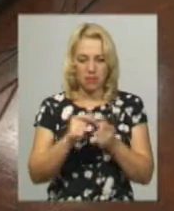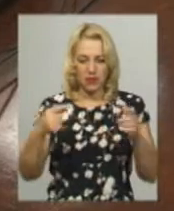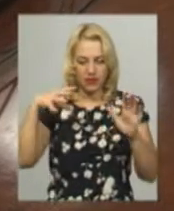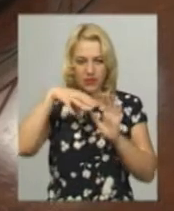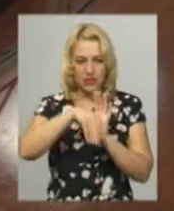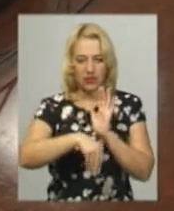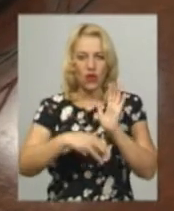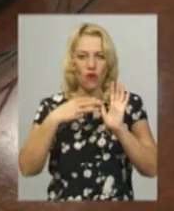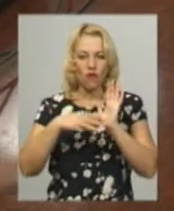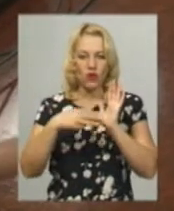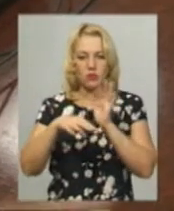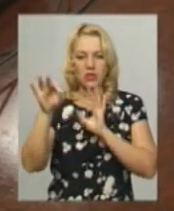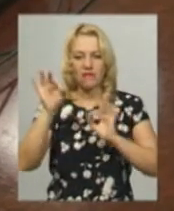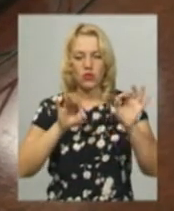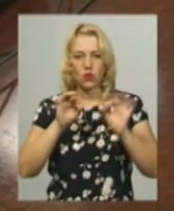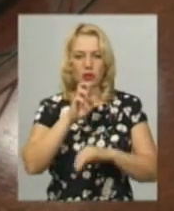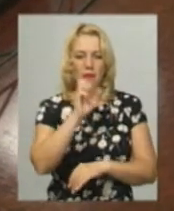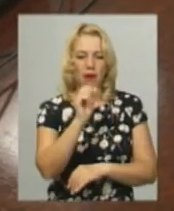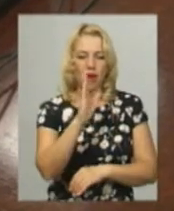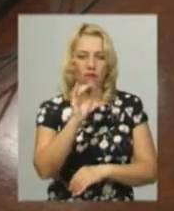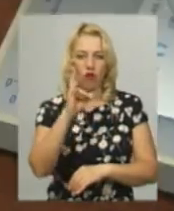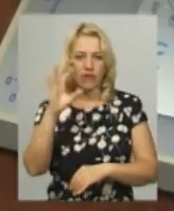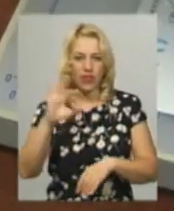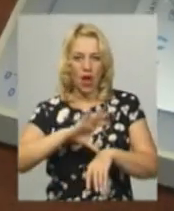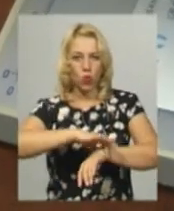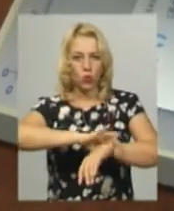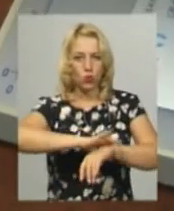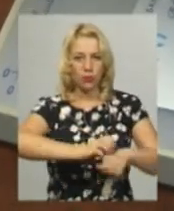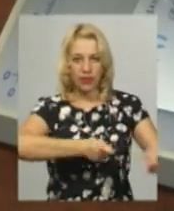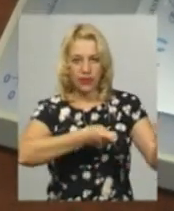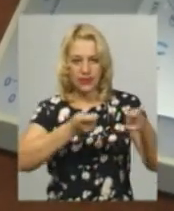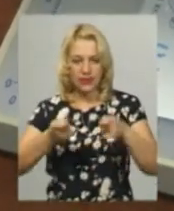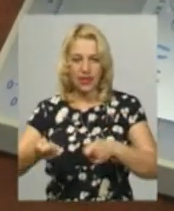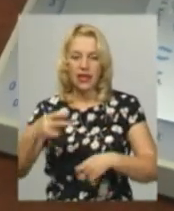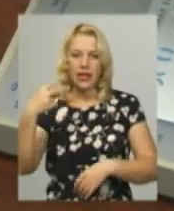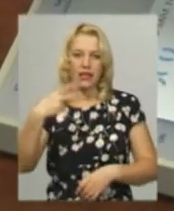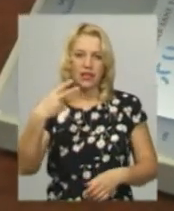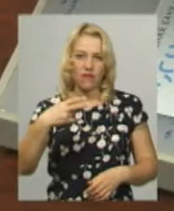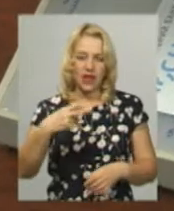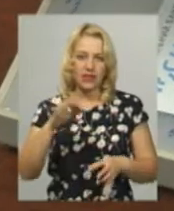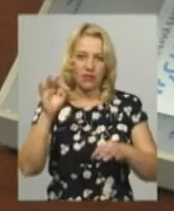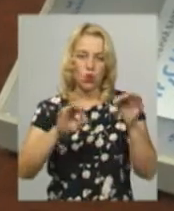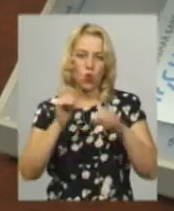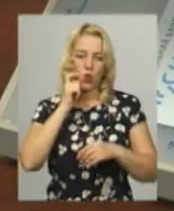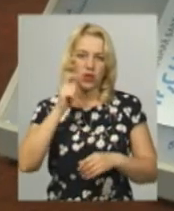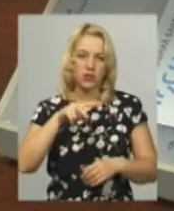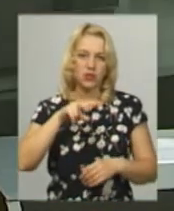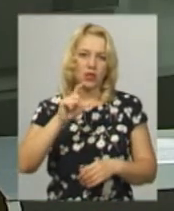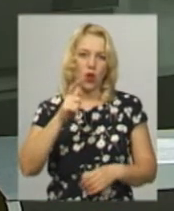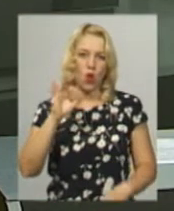% бавовни, яку імпортують з Узбекистану та 20% українського льону. Леся Боровець, Віктор Кривий